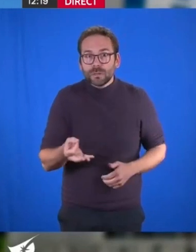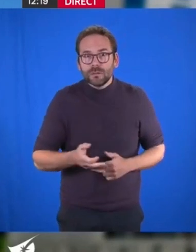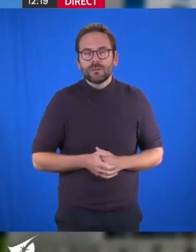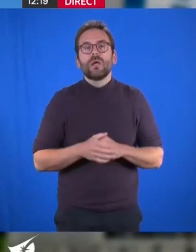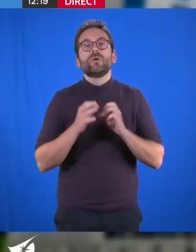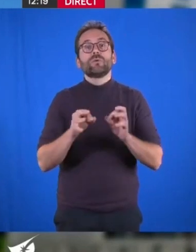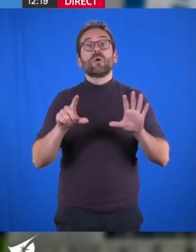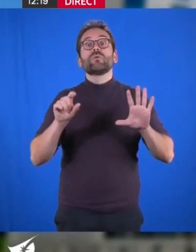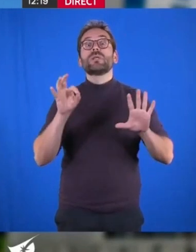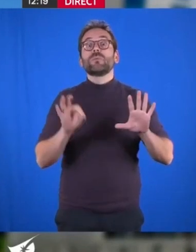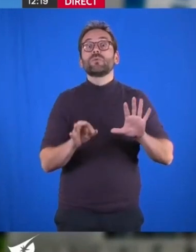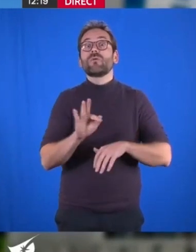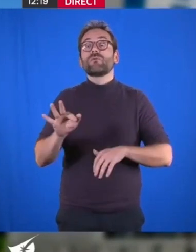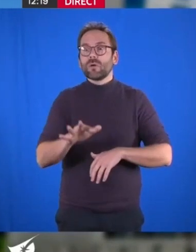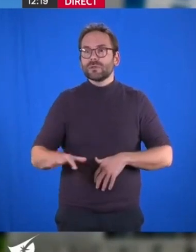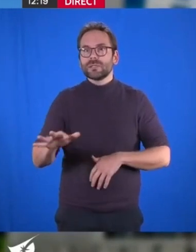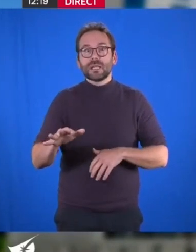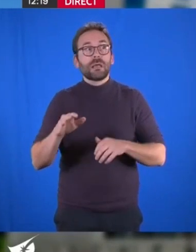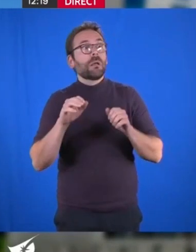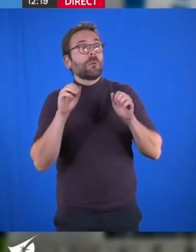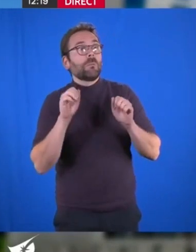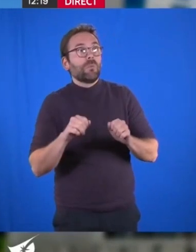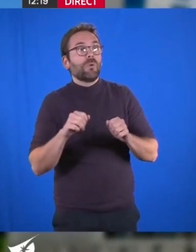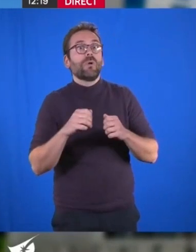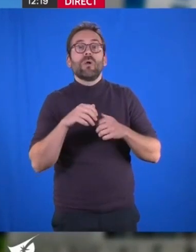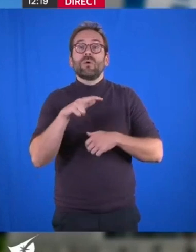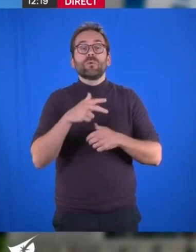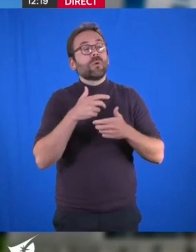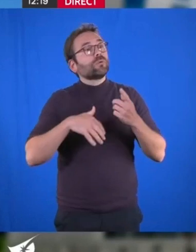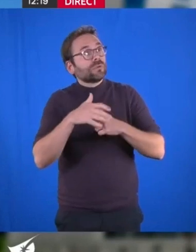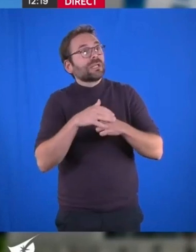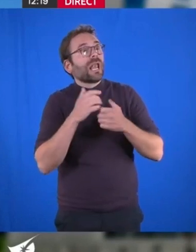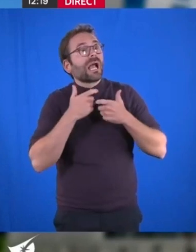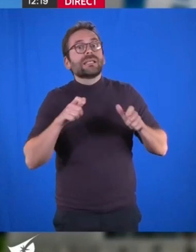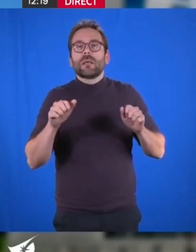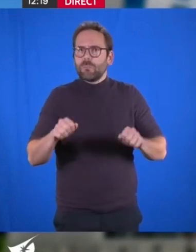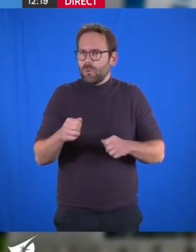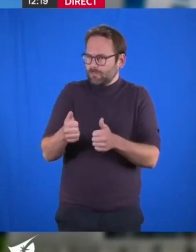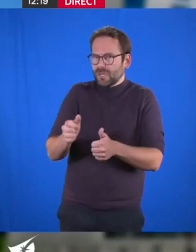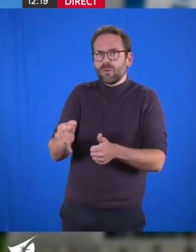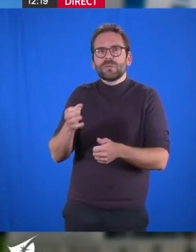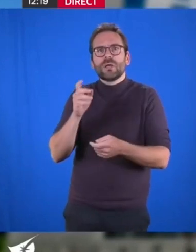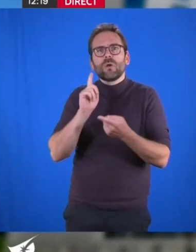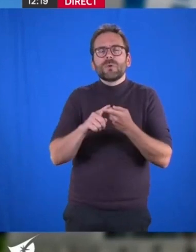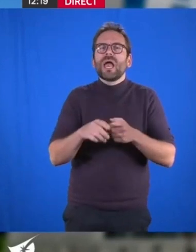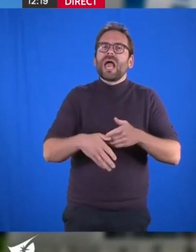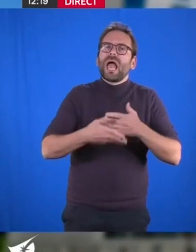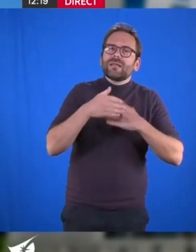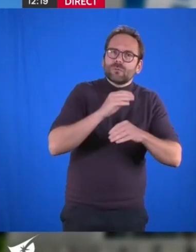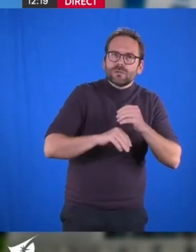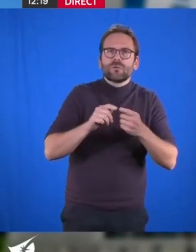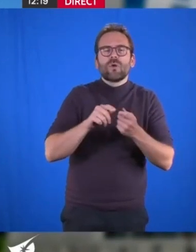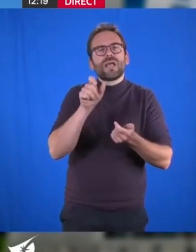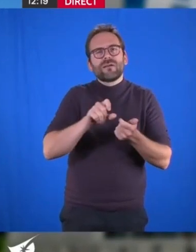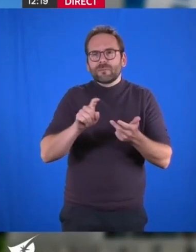des Français puissent prétendre au logement social est une bonne chose, permettant ainsi aux aides-soignantes, aux infirmières, aux